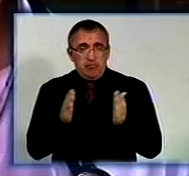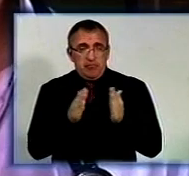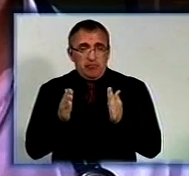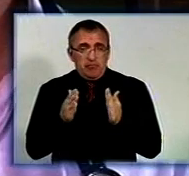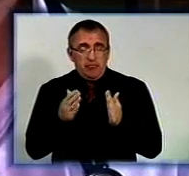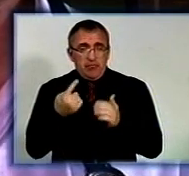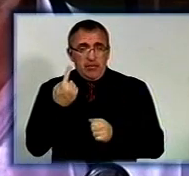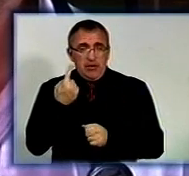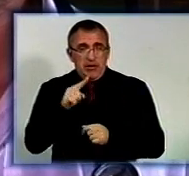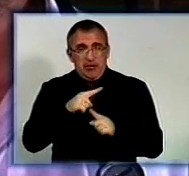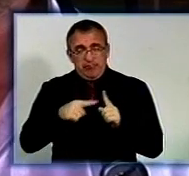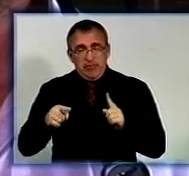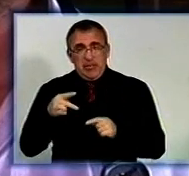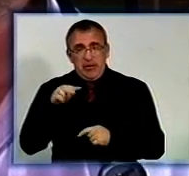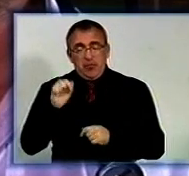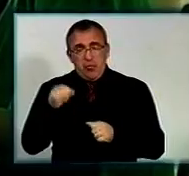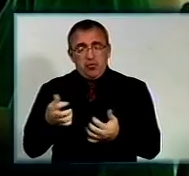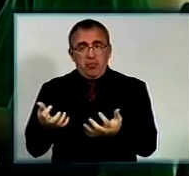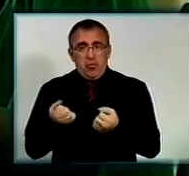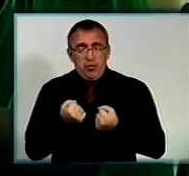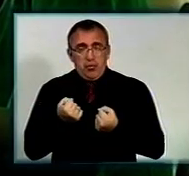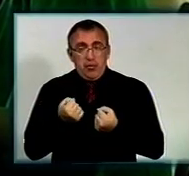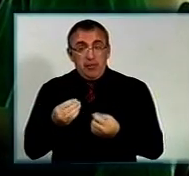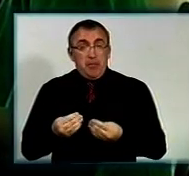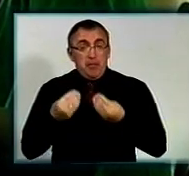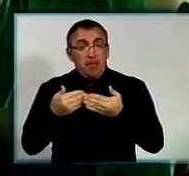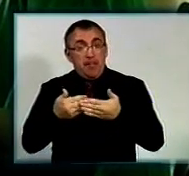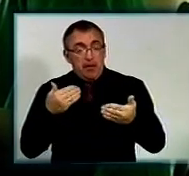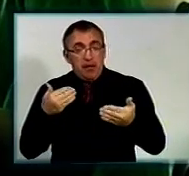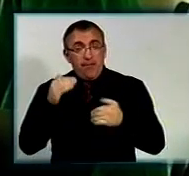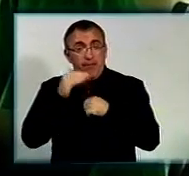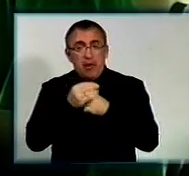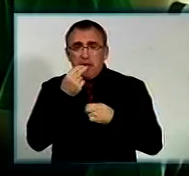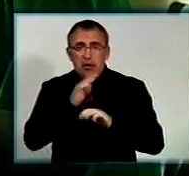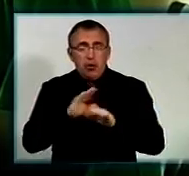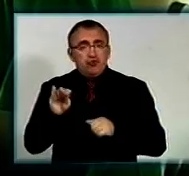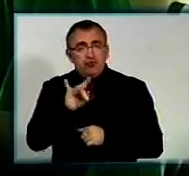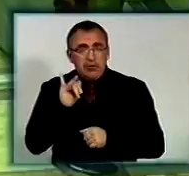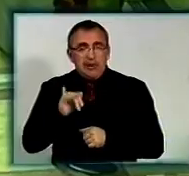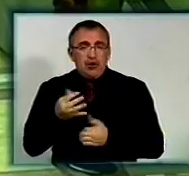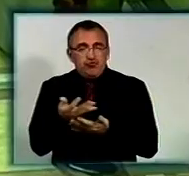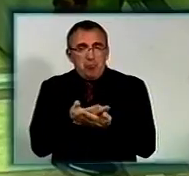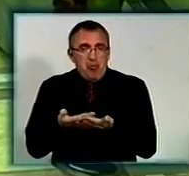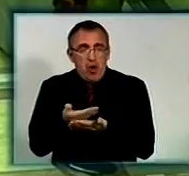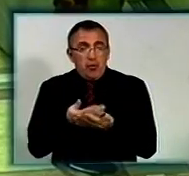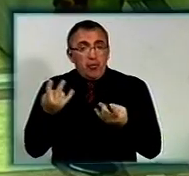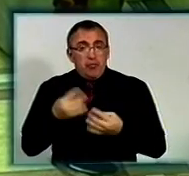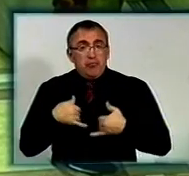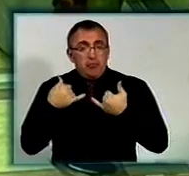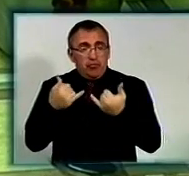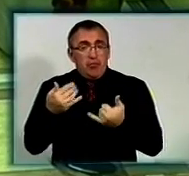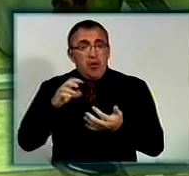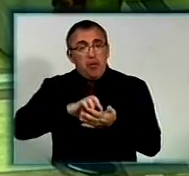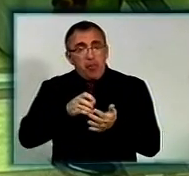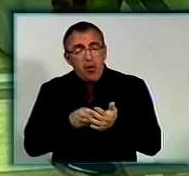літрів крові ми сьогодні зможемо отримати. Перед днем здачі крові на вечерю бажано неїсти жирного та смаженого. Рекомендовано вживати